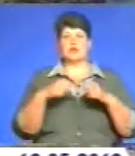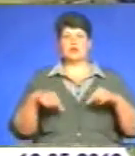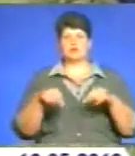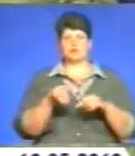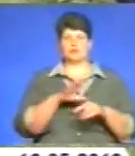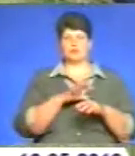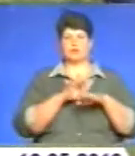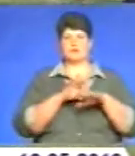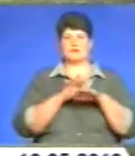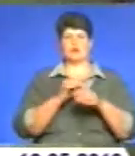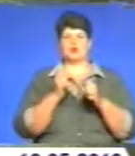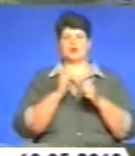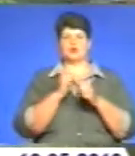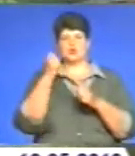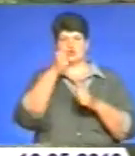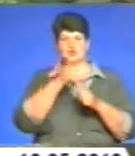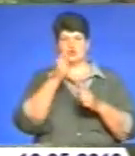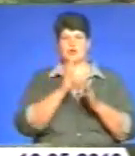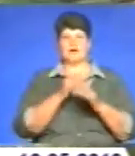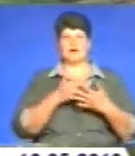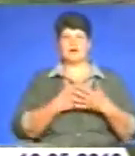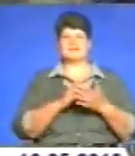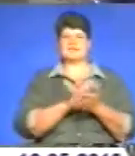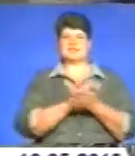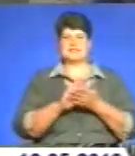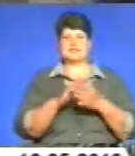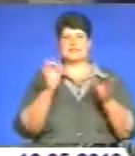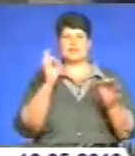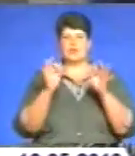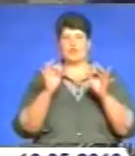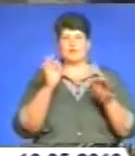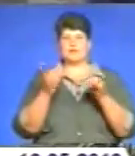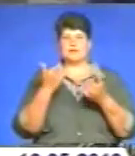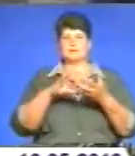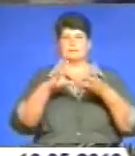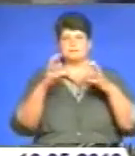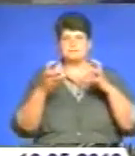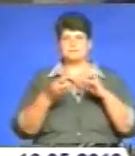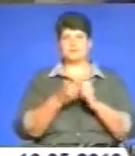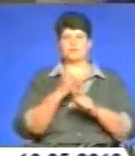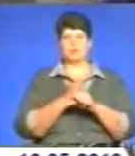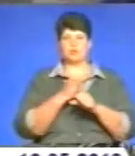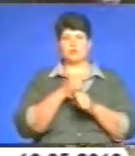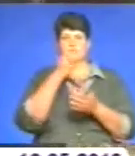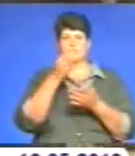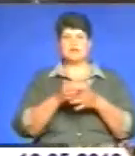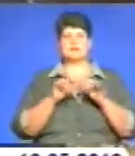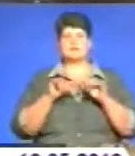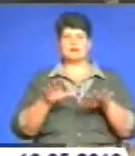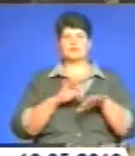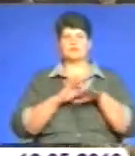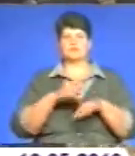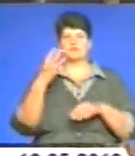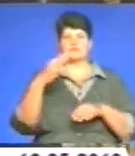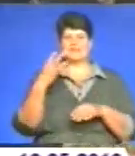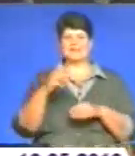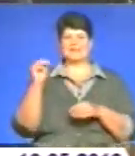щорічної всеукраїнської акції «Зачисти довкілля». Наразі уряд підбуває підсумки масштабної роботи. Та звітує, заходи пройшли майже у 30